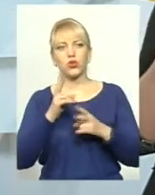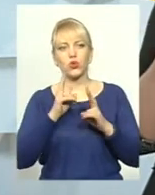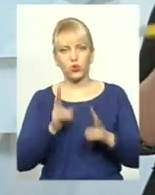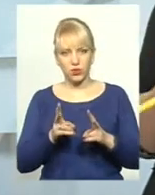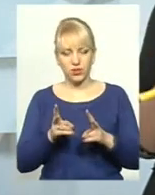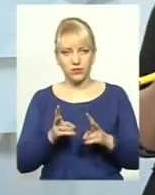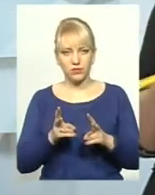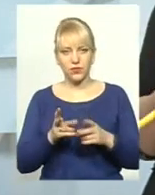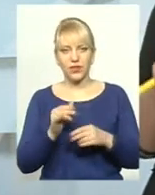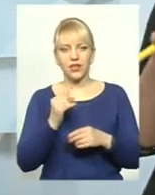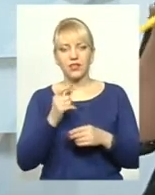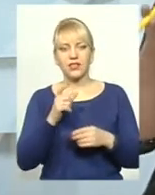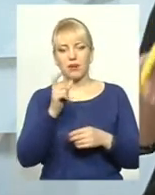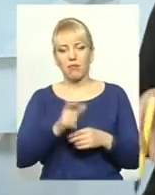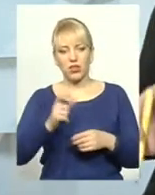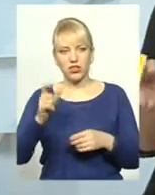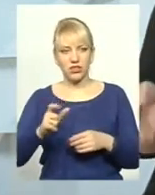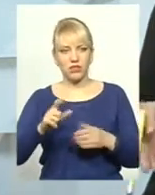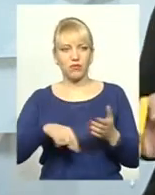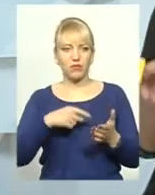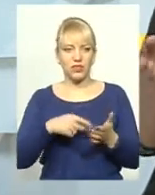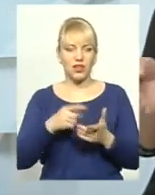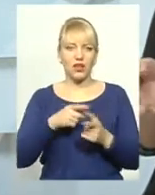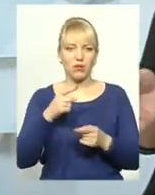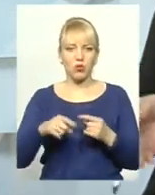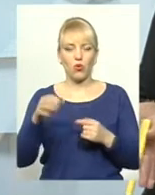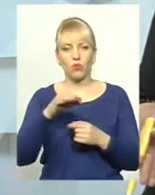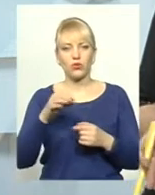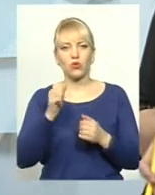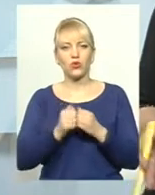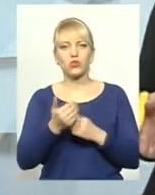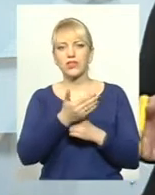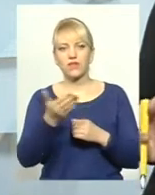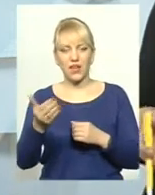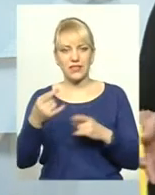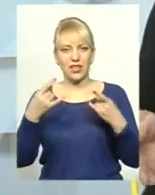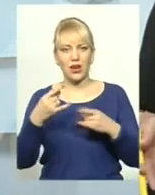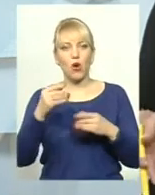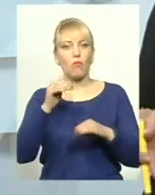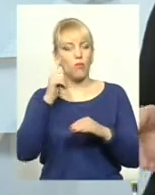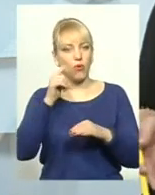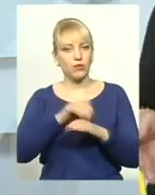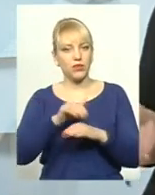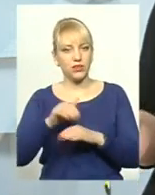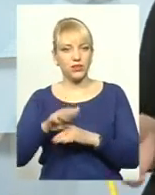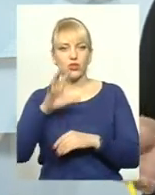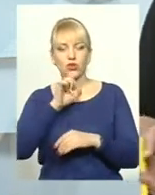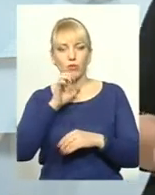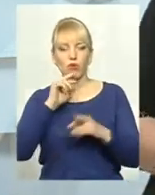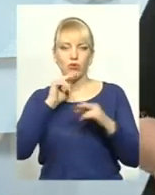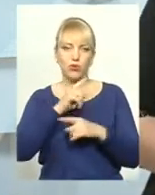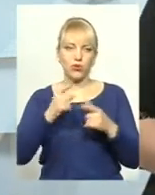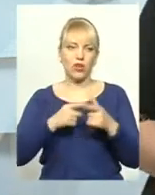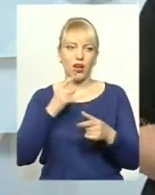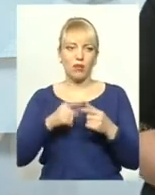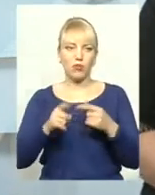з мешканців міста або області, з кожного з вас, телеглядачі, помітить собаку отруєну, або